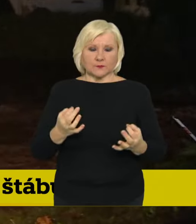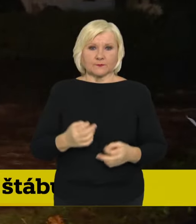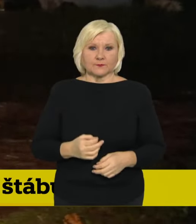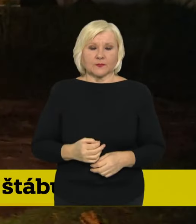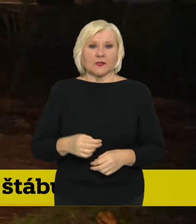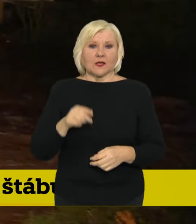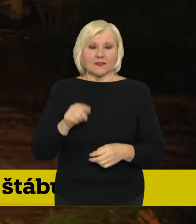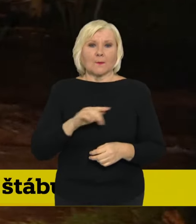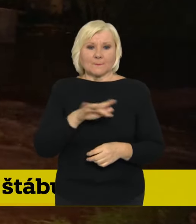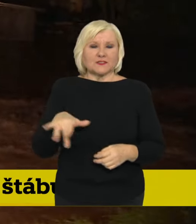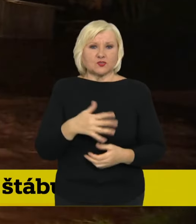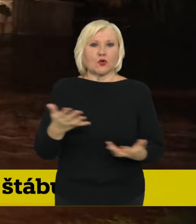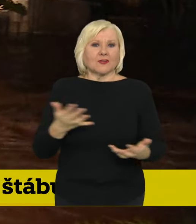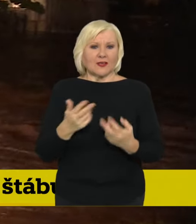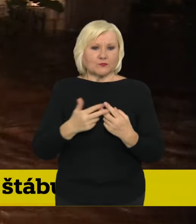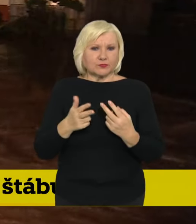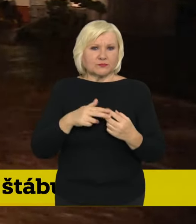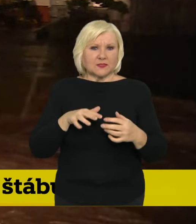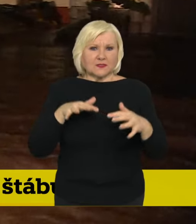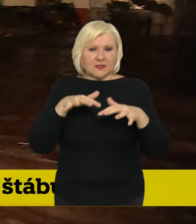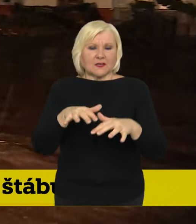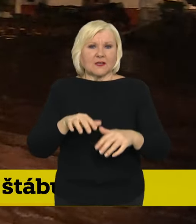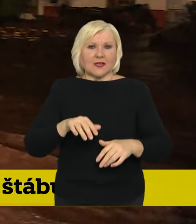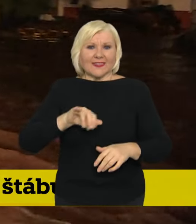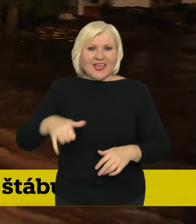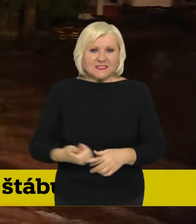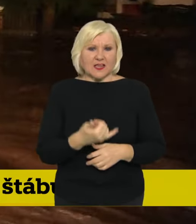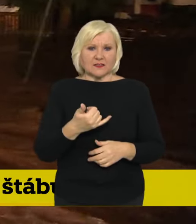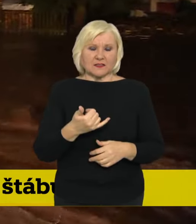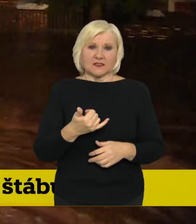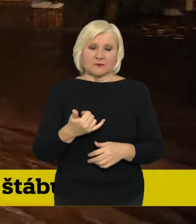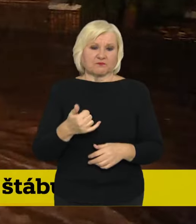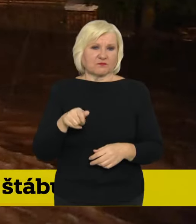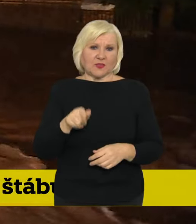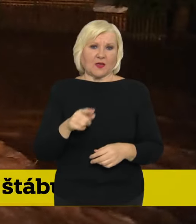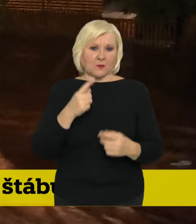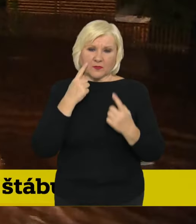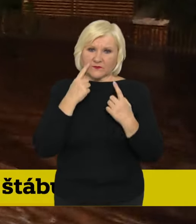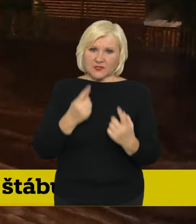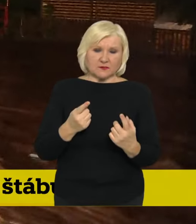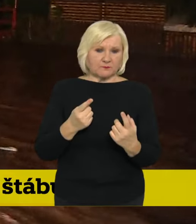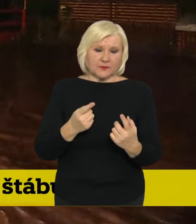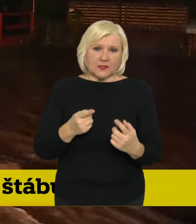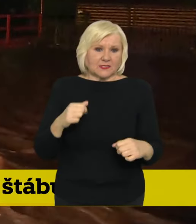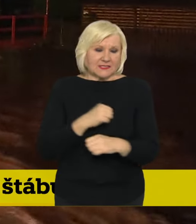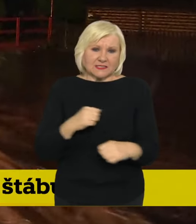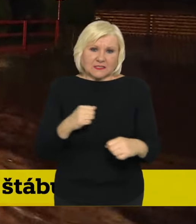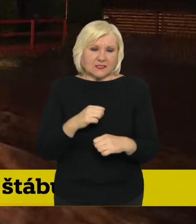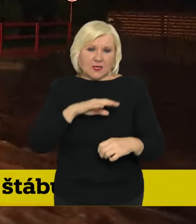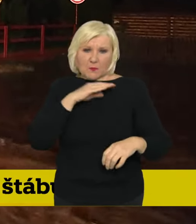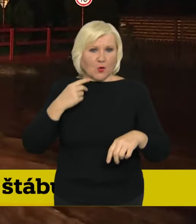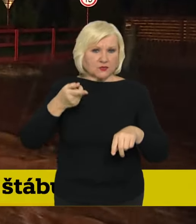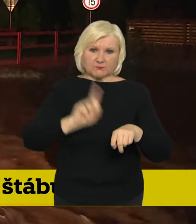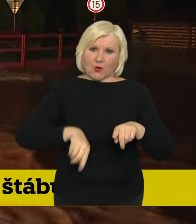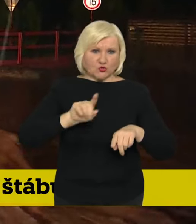nejzasaženějších oblastech Jeseníku, tak tady je úplně patrné, že ty komunikace utrpěly vážné škody